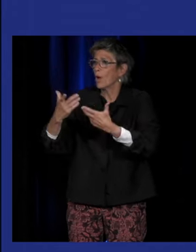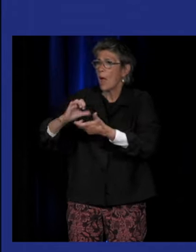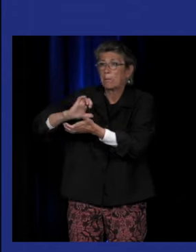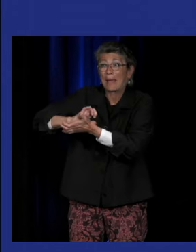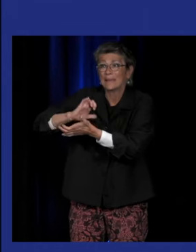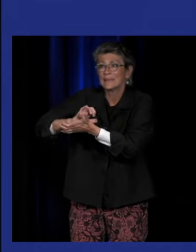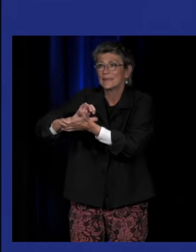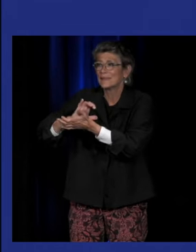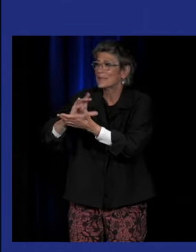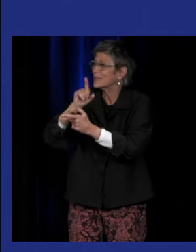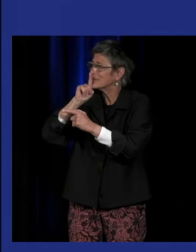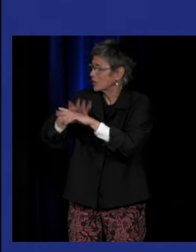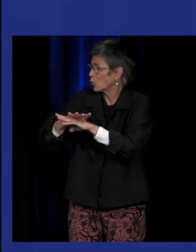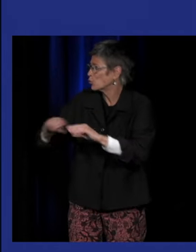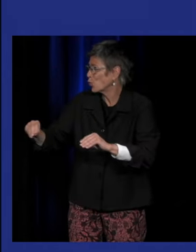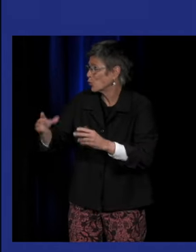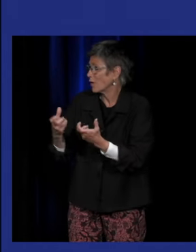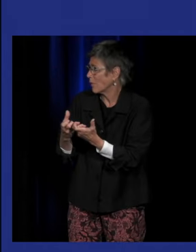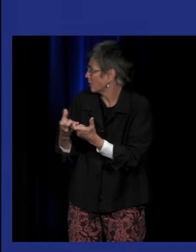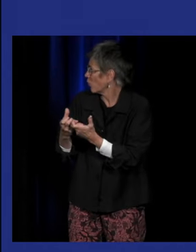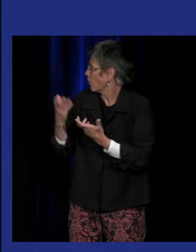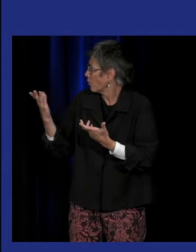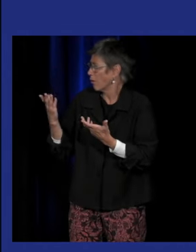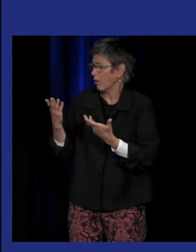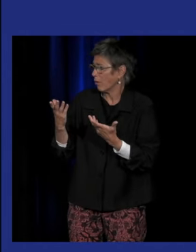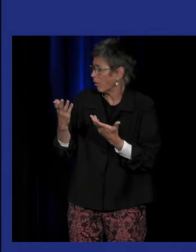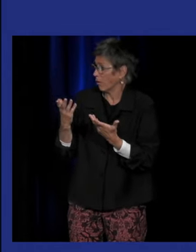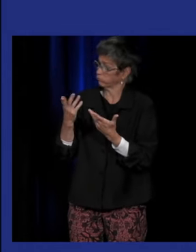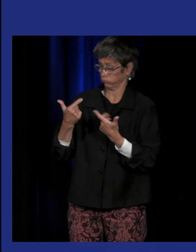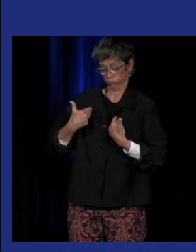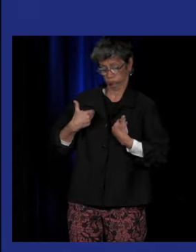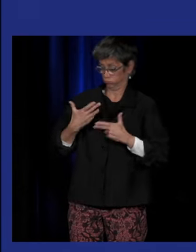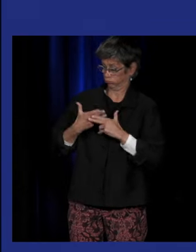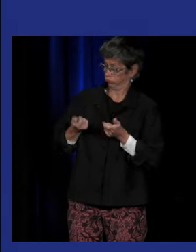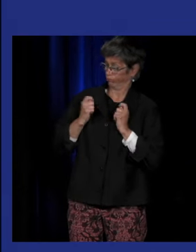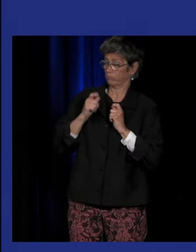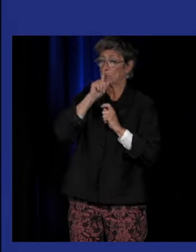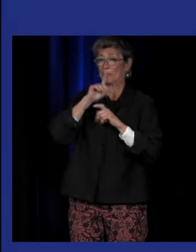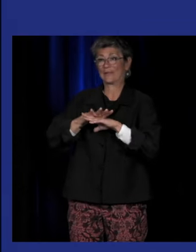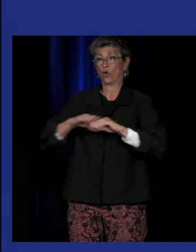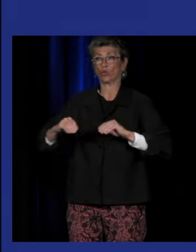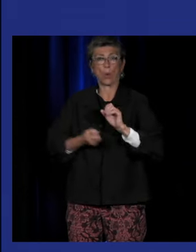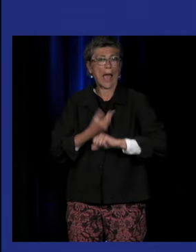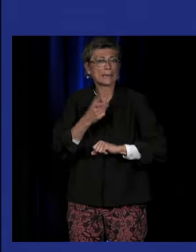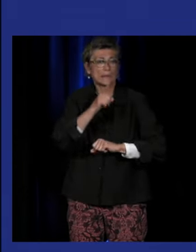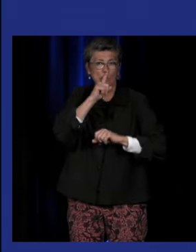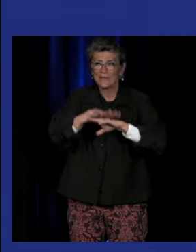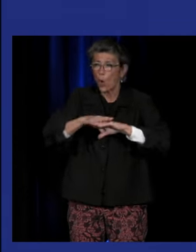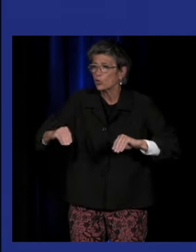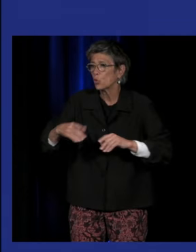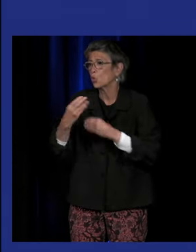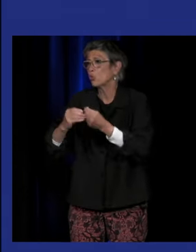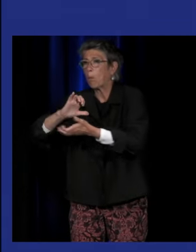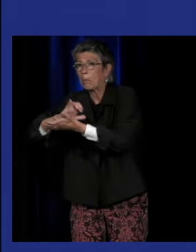presse silencieuse les sourds se dénominent à eux-mêmes silencieux donc c'est les artistes silencieux c'est la presse